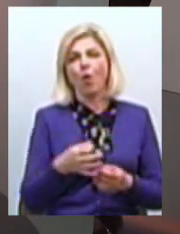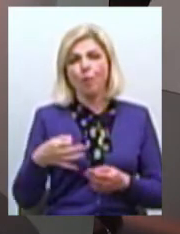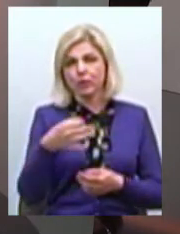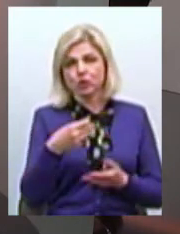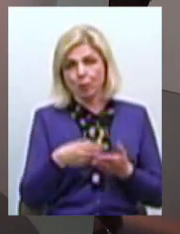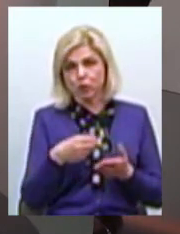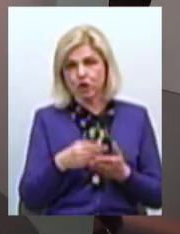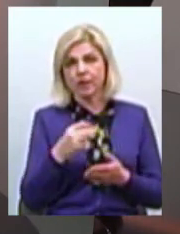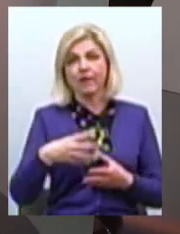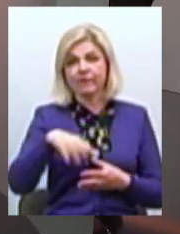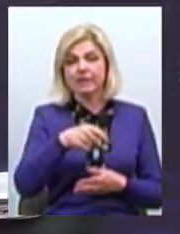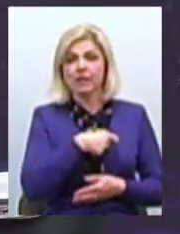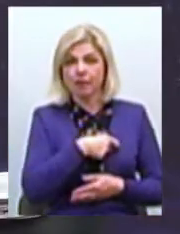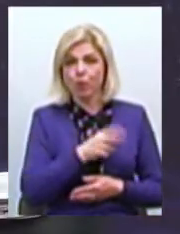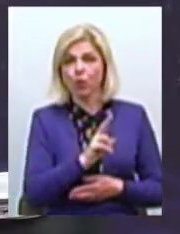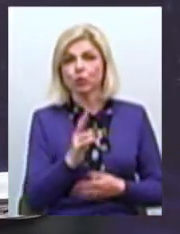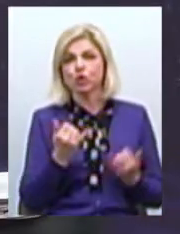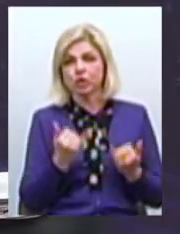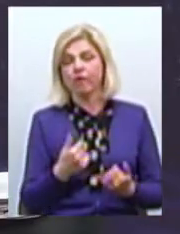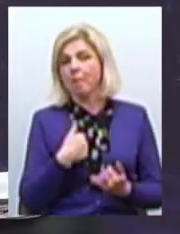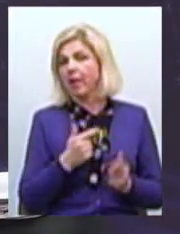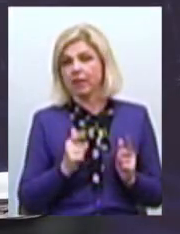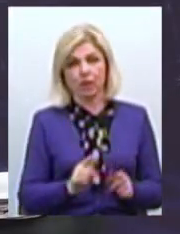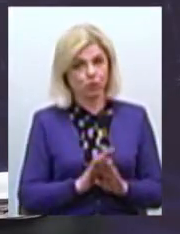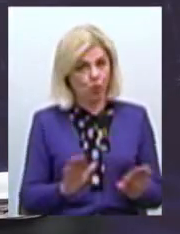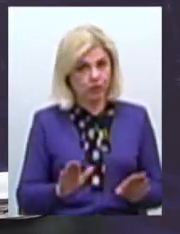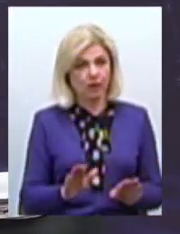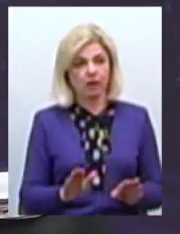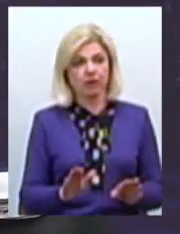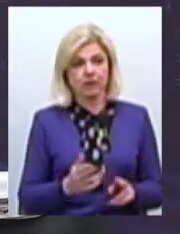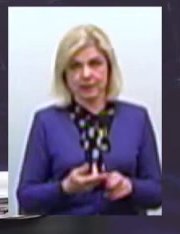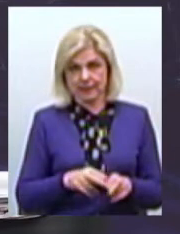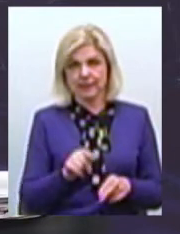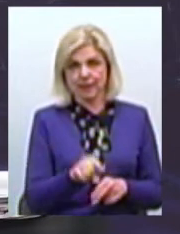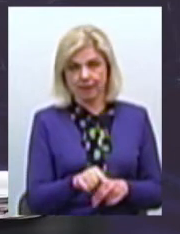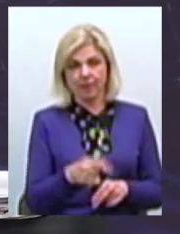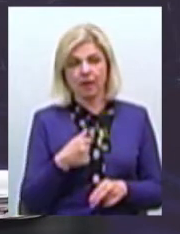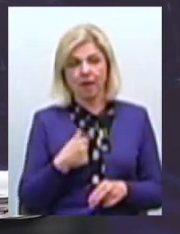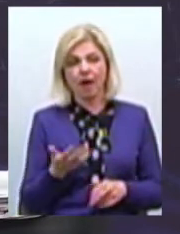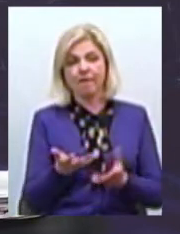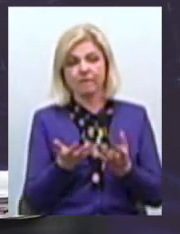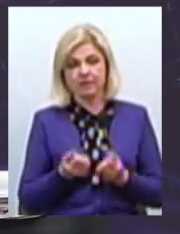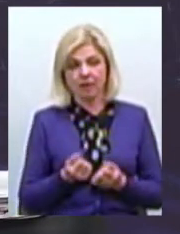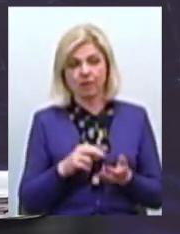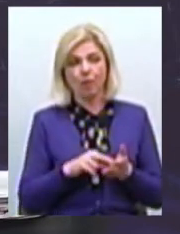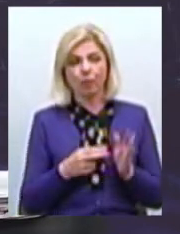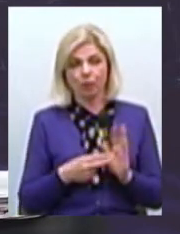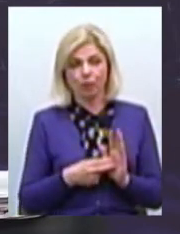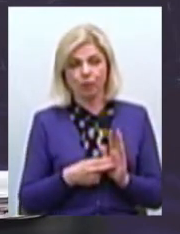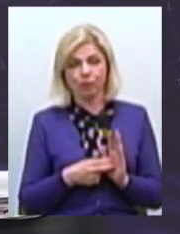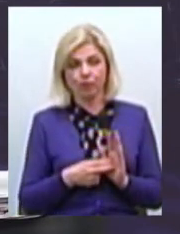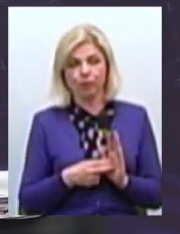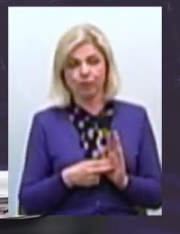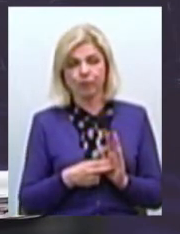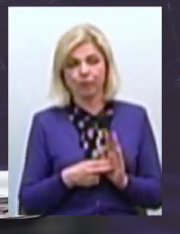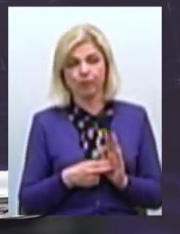всі депутати, які сьогодні кажуть, ні, ми не згодні з цим Я взяла собою проєкти кошти ми обов'язково зараз ще поговоримо